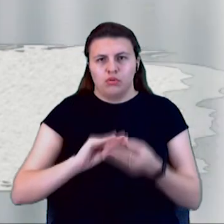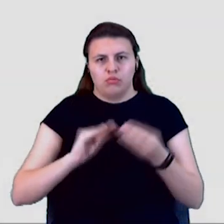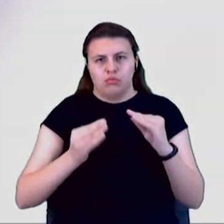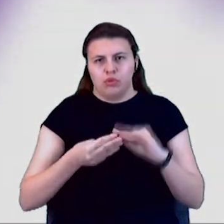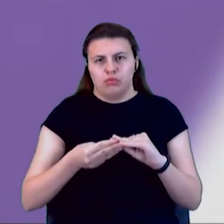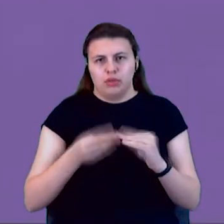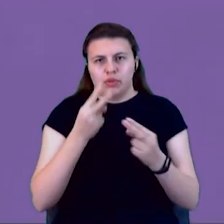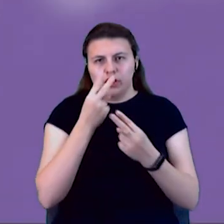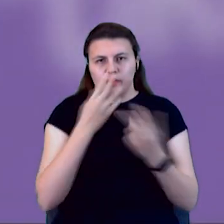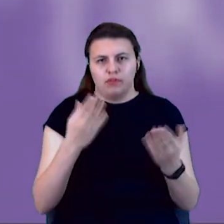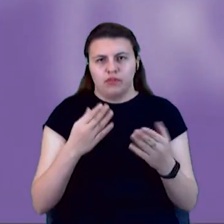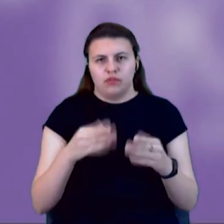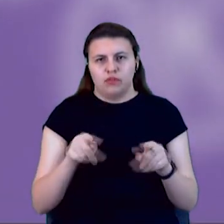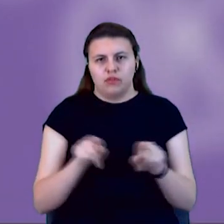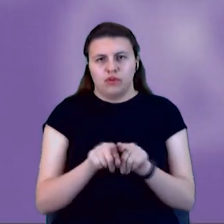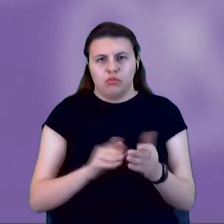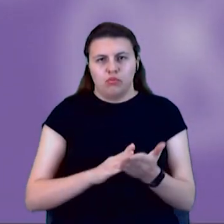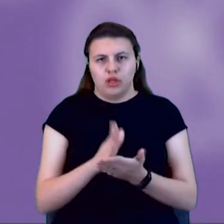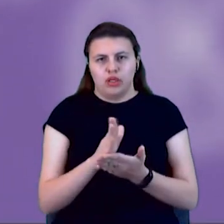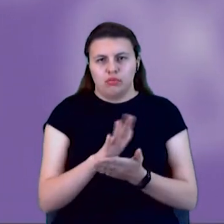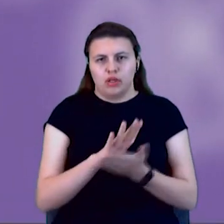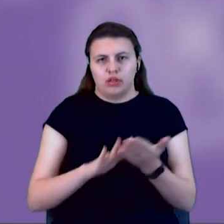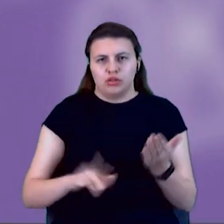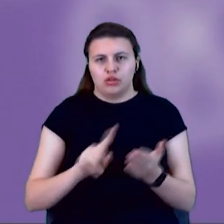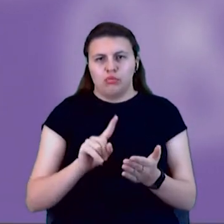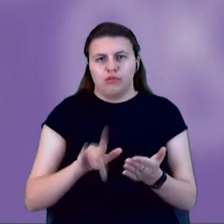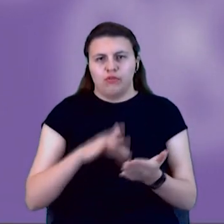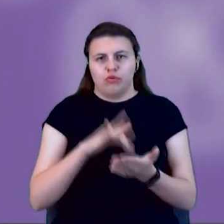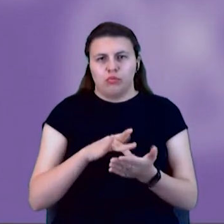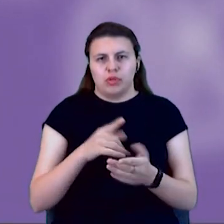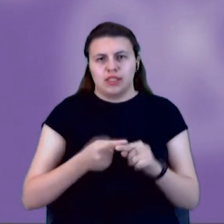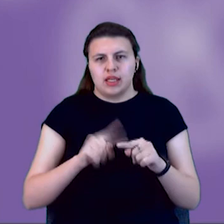таку политику, щоб в місті не було сутім ніяких проблем.